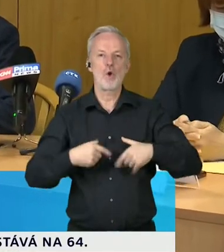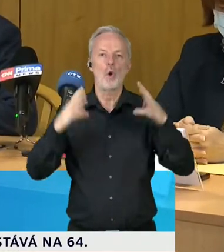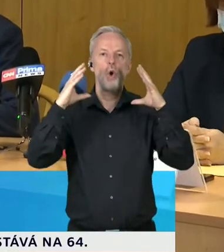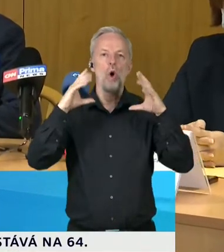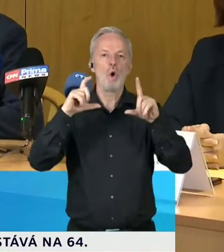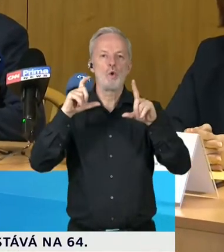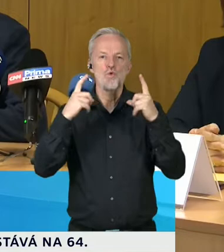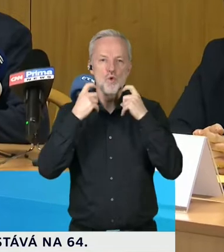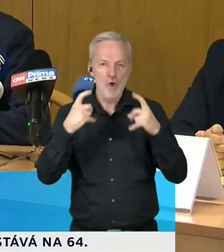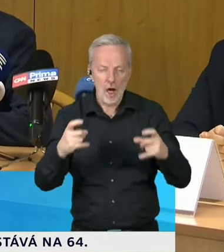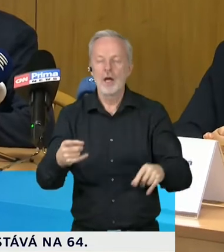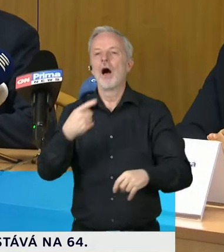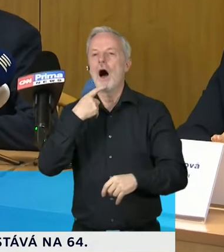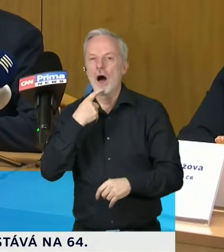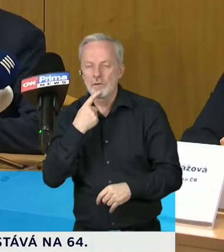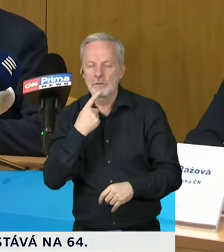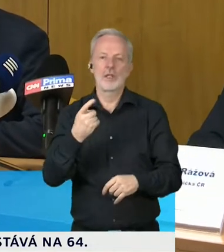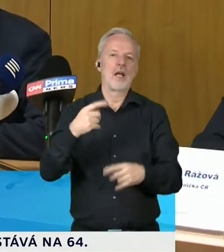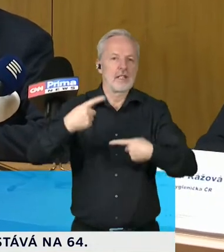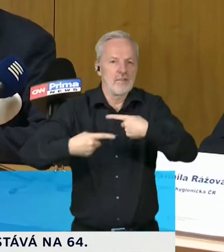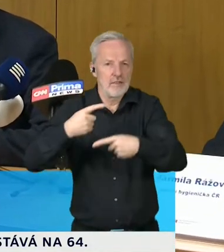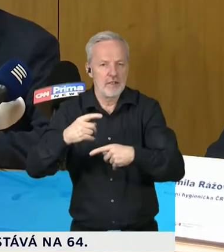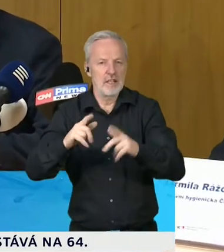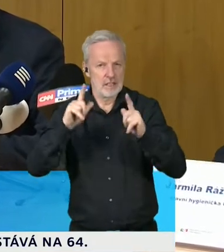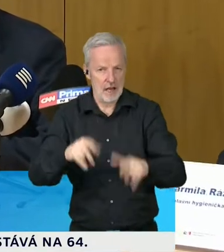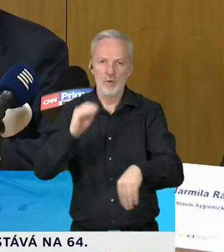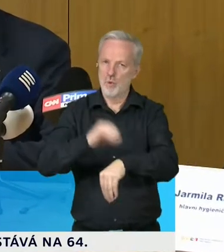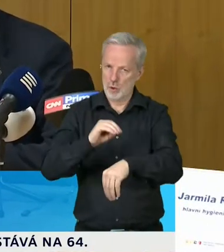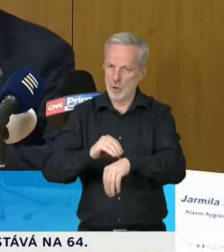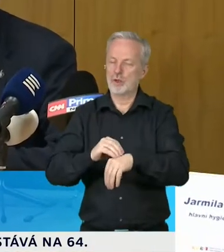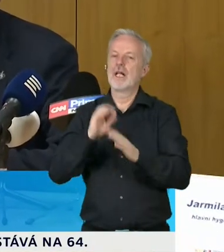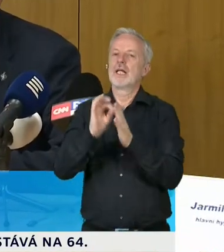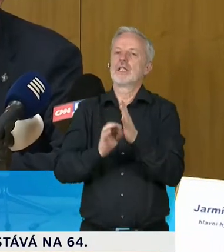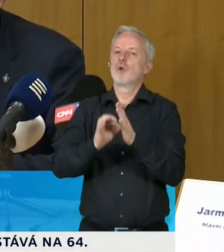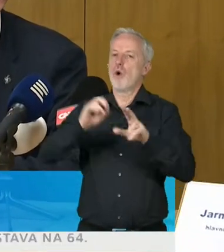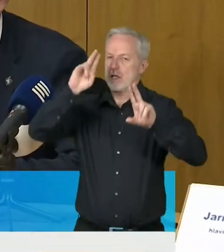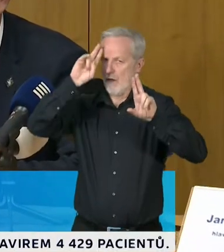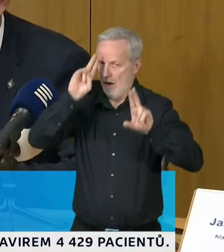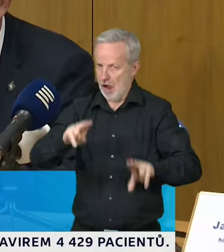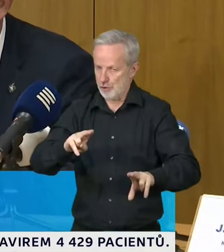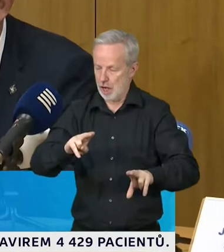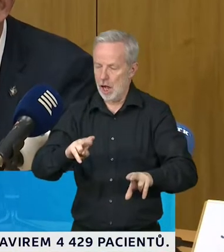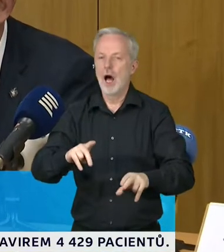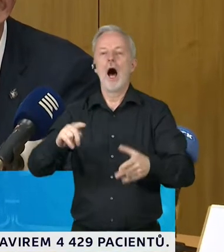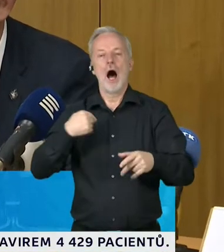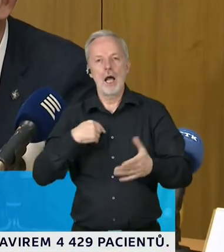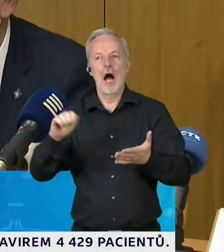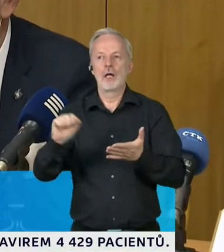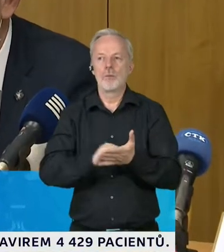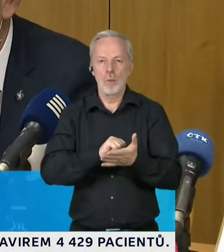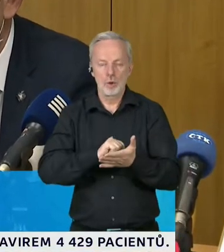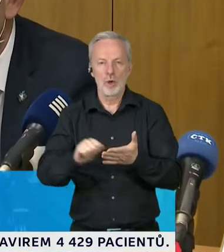se dostáváme opět do složité situace, si dovolím znovu připomenout to, co nás může nejvíce